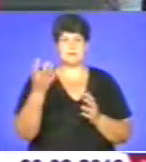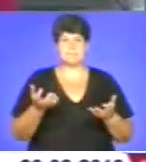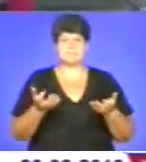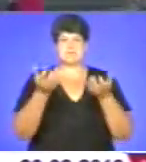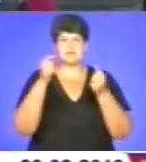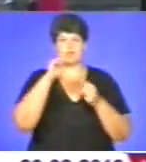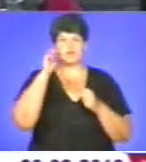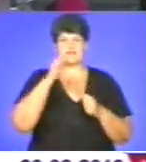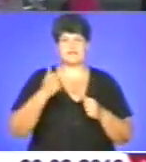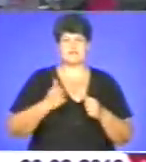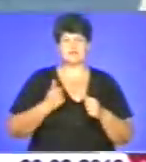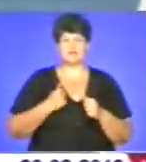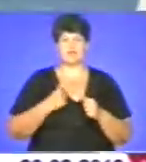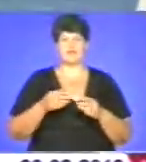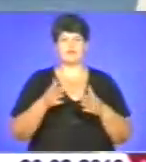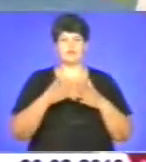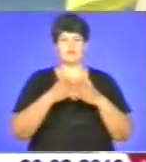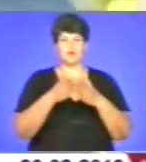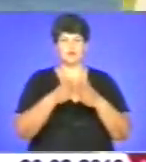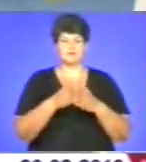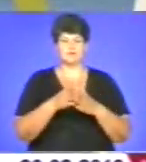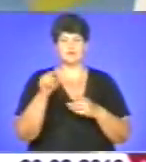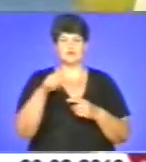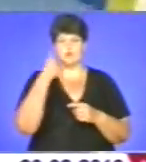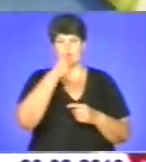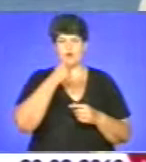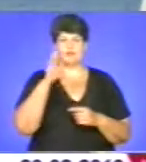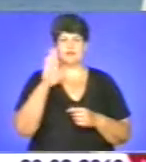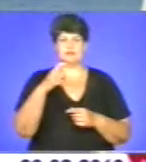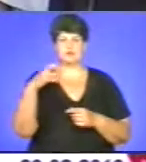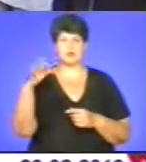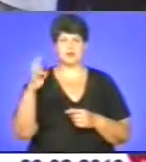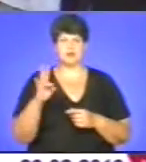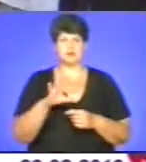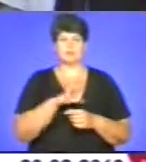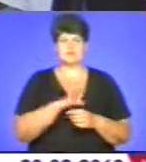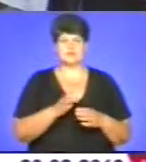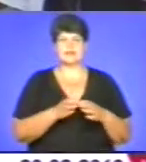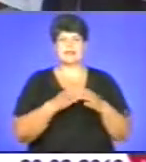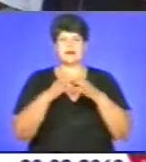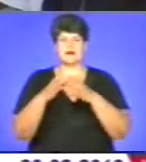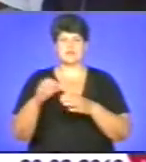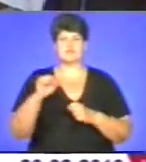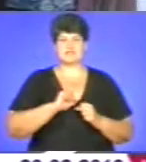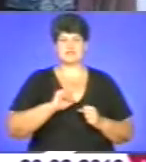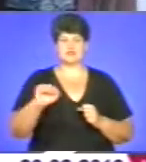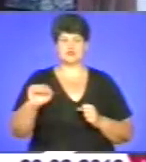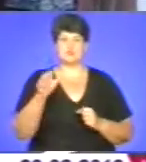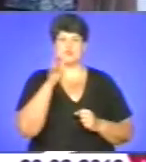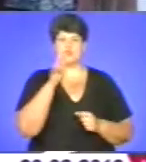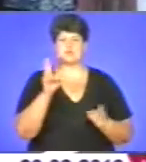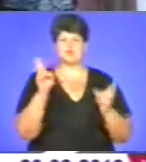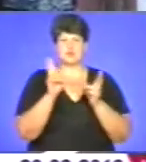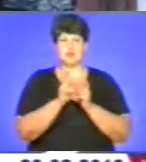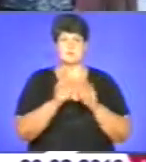український військовий флот. Цьогоріч голова облдержадміністрації Валентин Хоптян побував з делегацією у Савастополі. Під час зустрічі